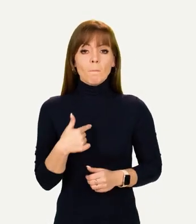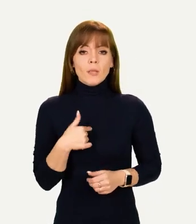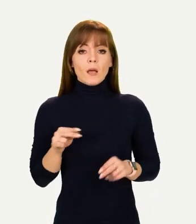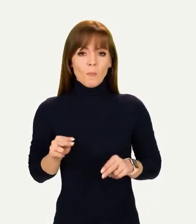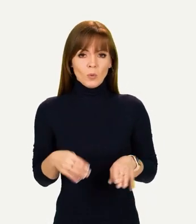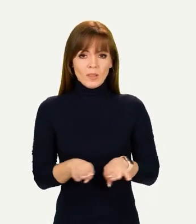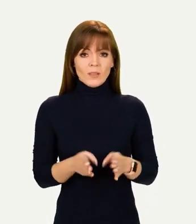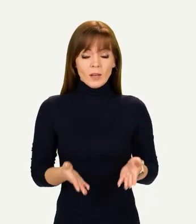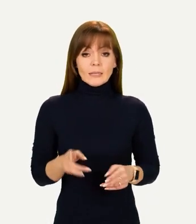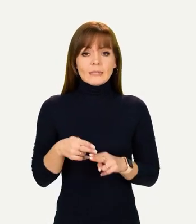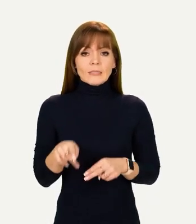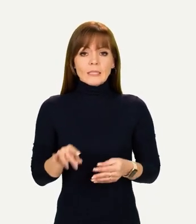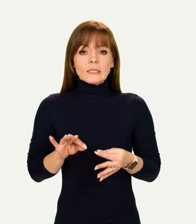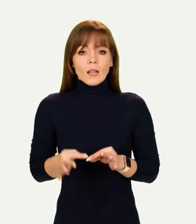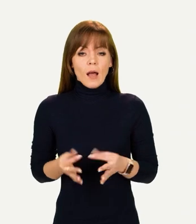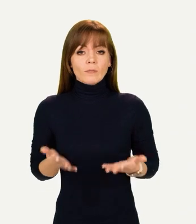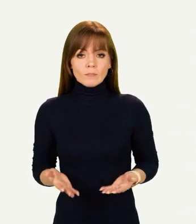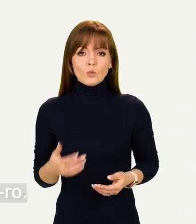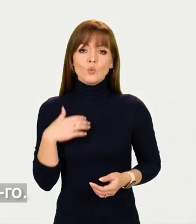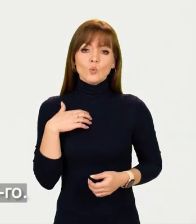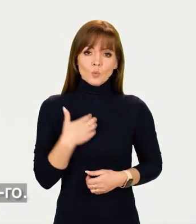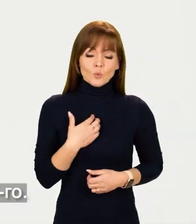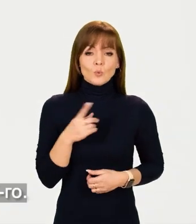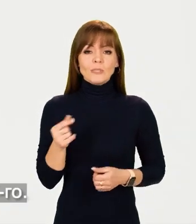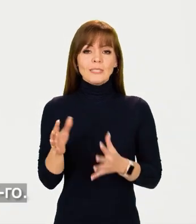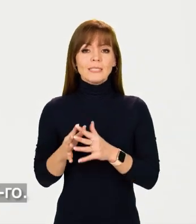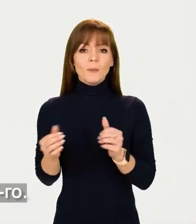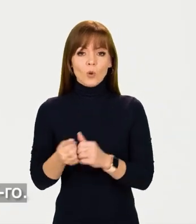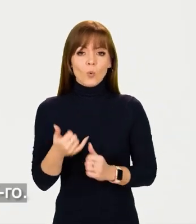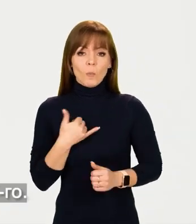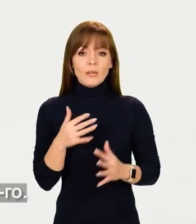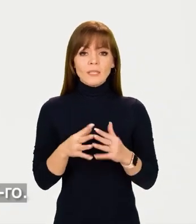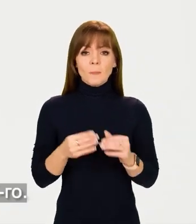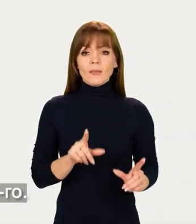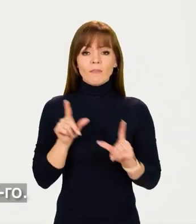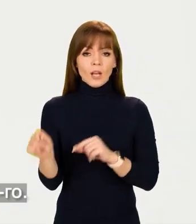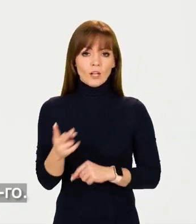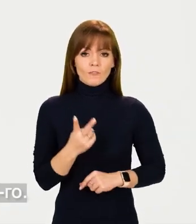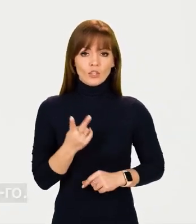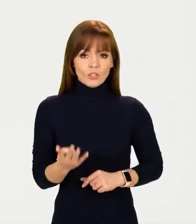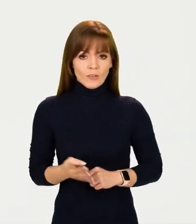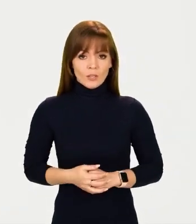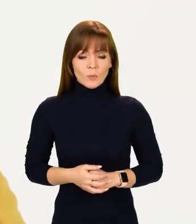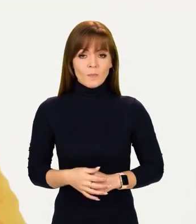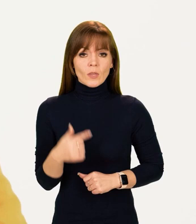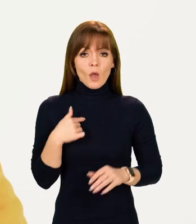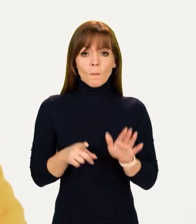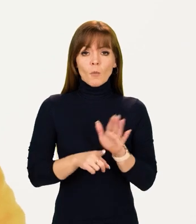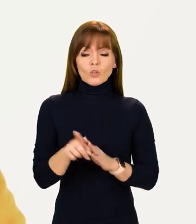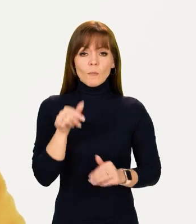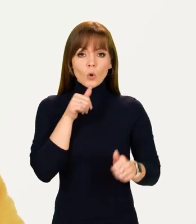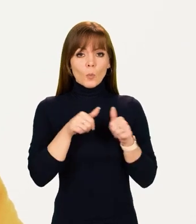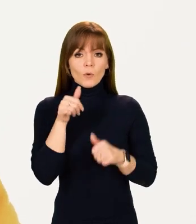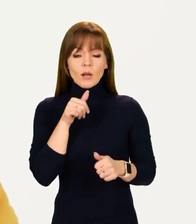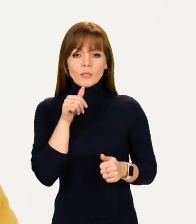У мене робота така. Це складно. Сумую. За сім'єю. У мене сім'я виїхала 24-го. Я